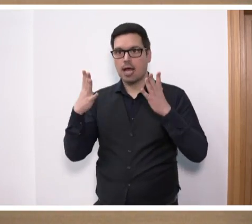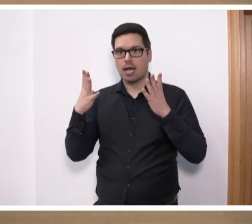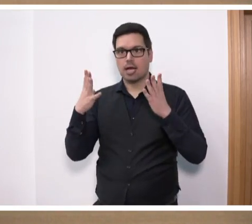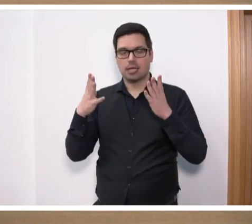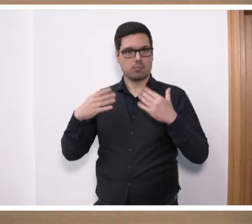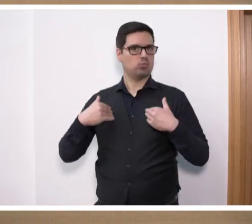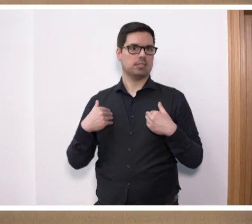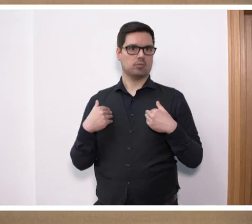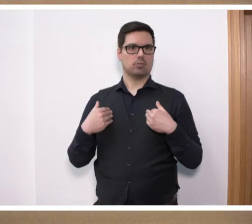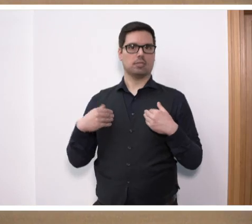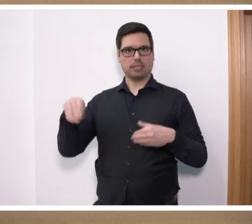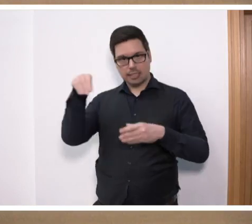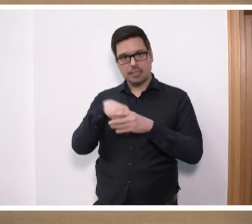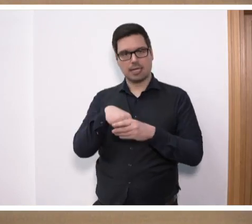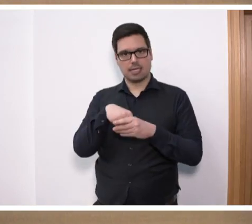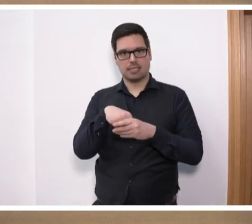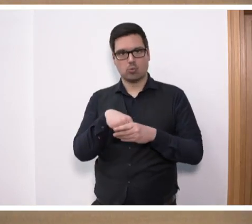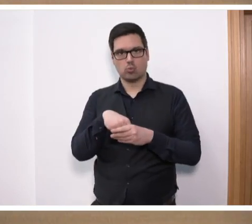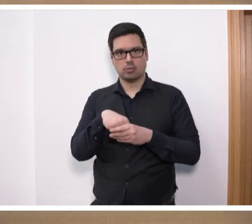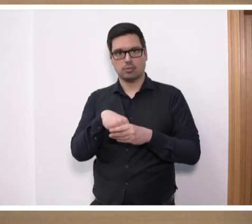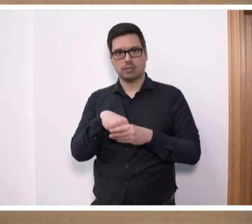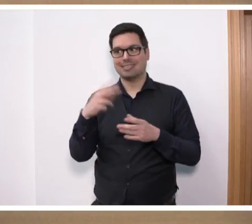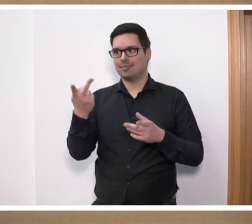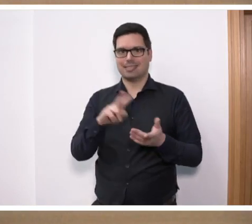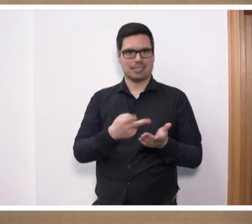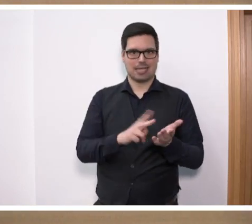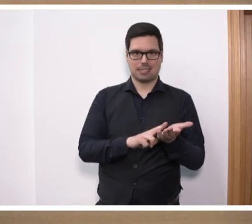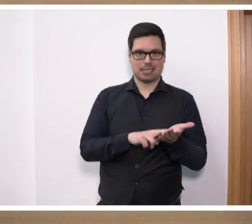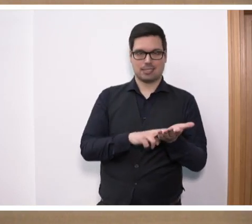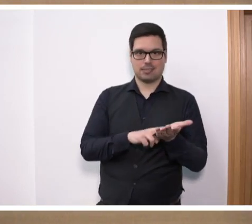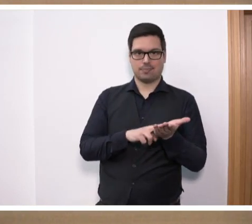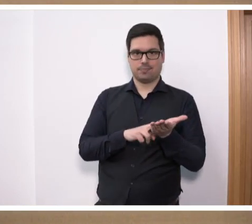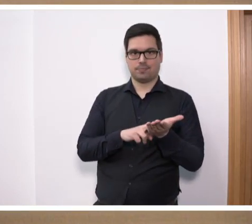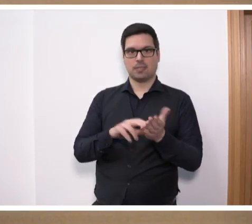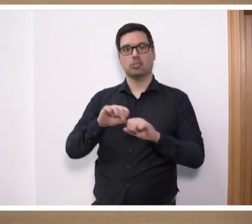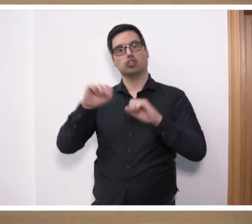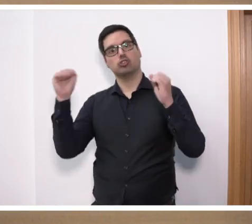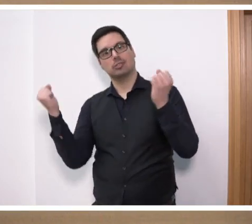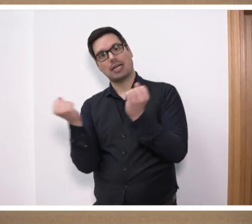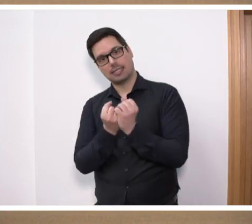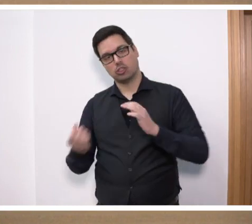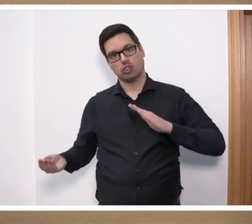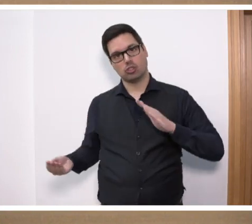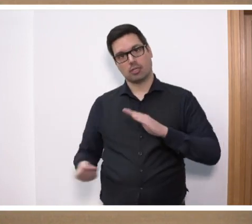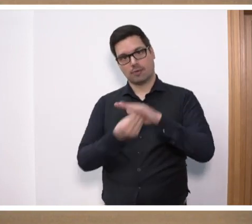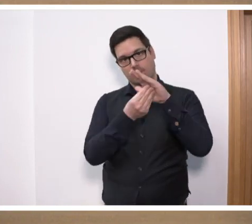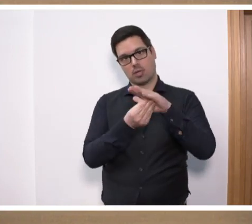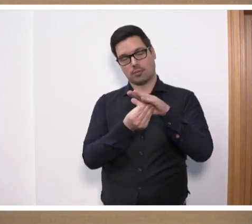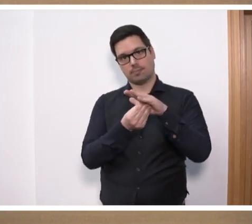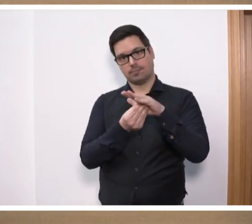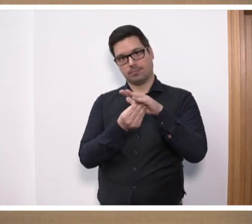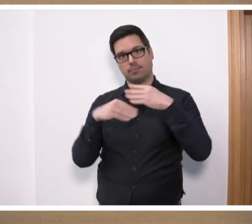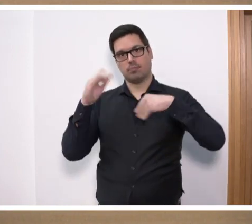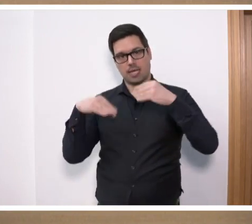Integration hat nämlich auch eben zwei Seiten. Die muss auf der einen Seite von staatlicher Seite natürlich gefordert werden, mit entsprechenden